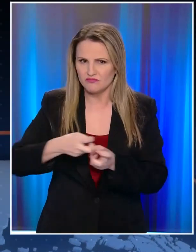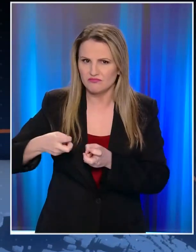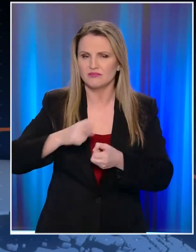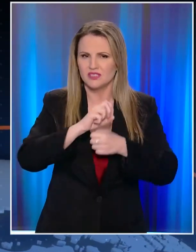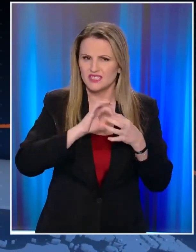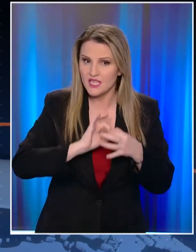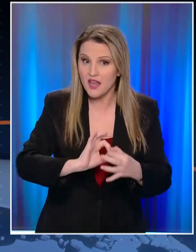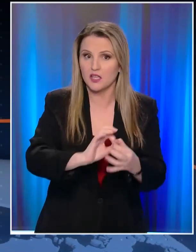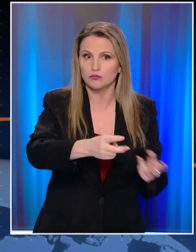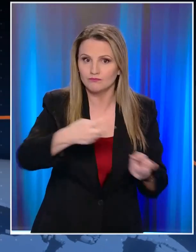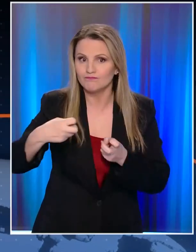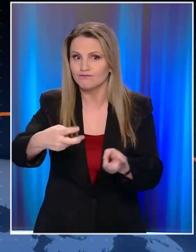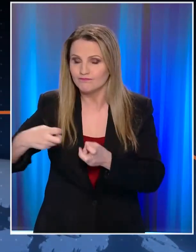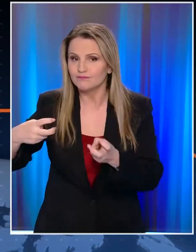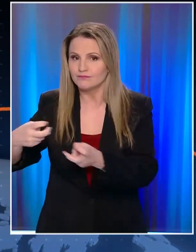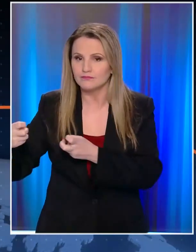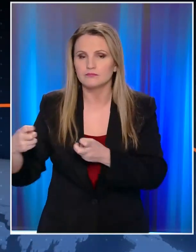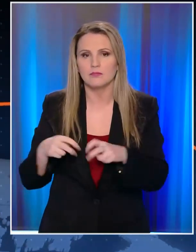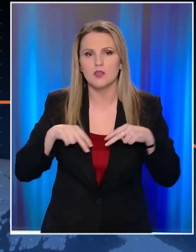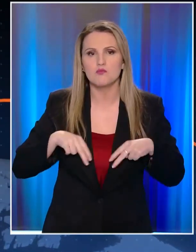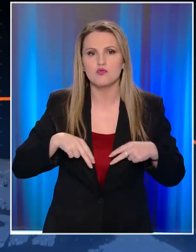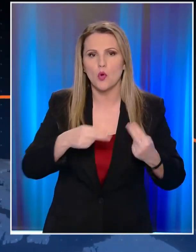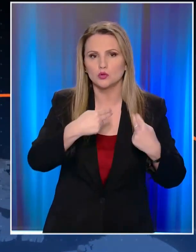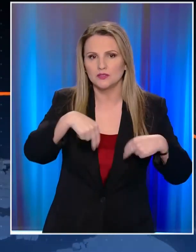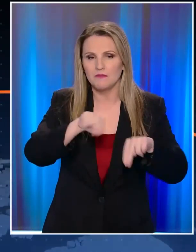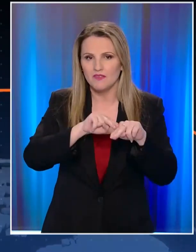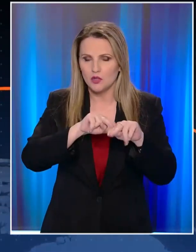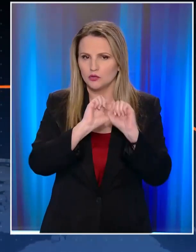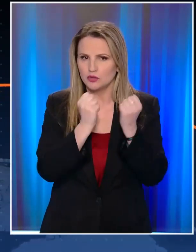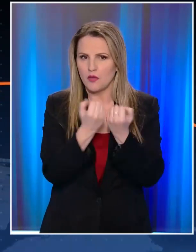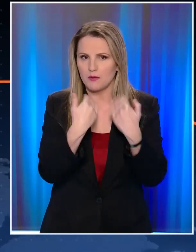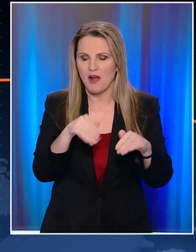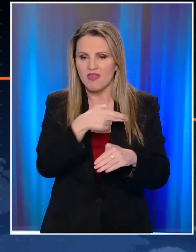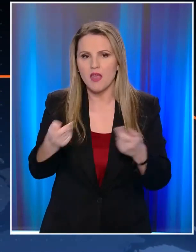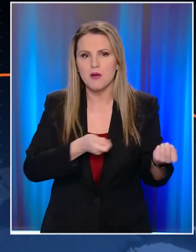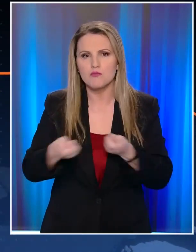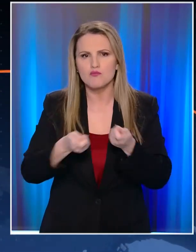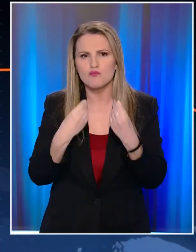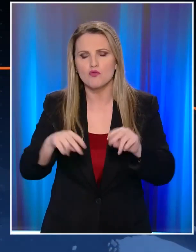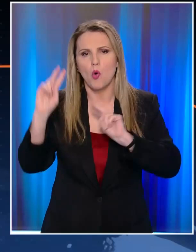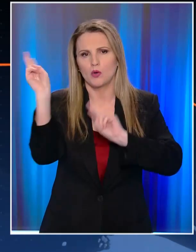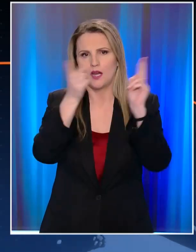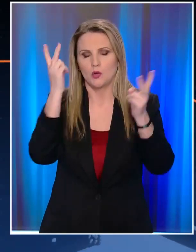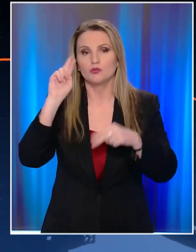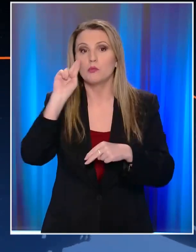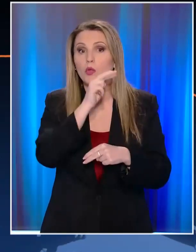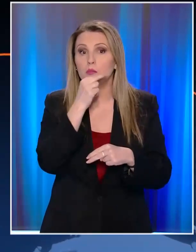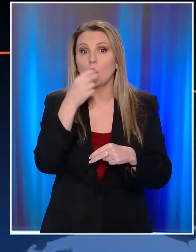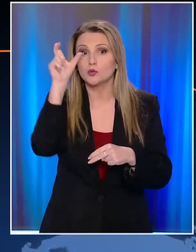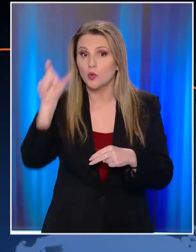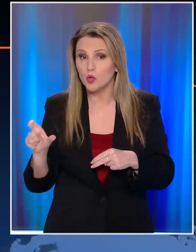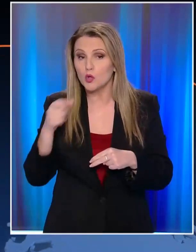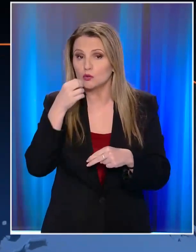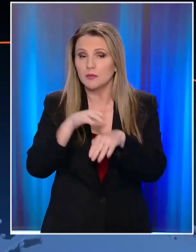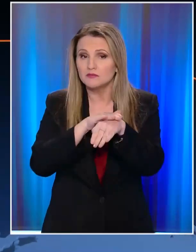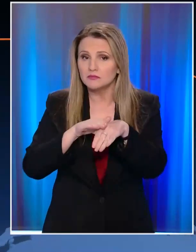επιχείρηση για τον απεκλωβισμό τους. Μιλώντας στο Υπουργικό Συμβούλιο που συνεδρίασε για τη διαχείριση της κακοκαιρίας ο Πρωθυπουργός ζήτησε προσωπικά